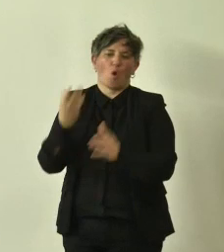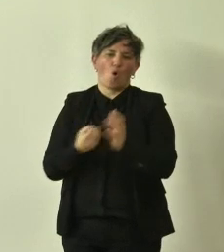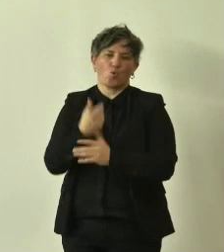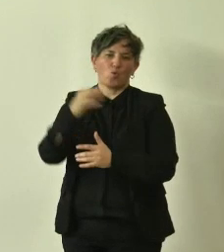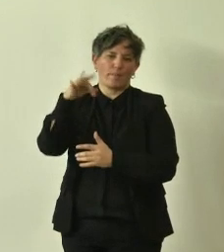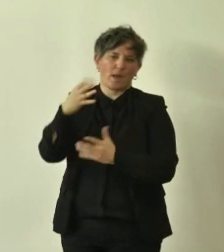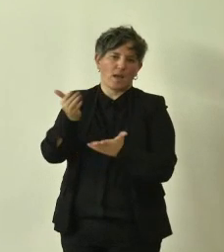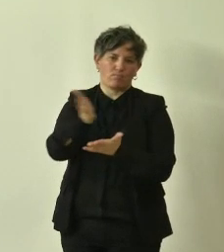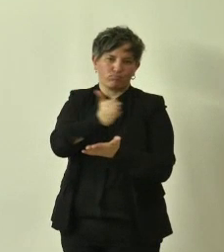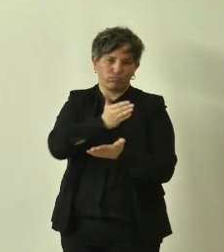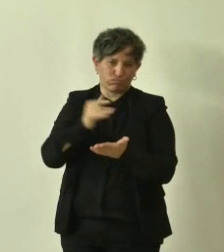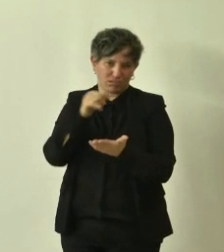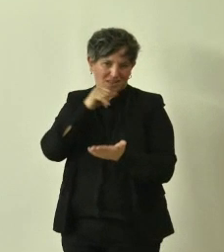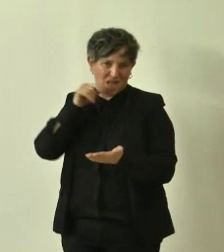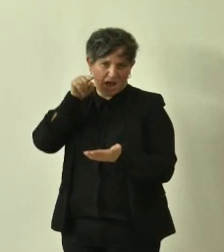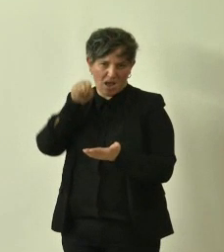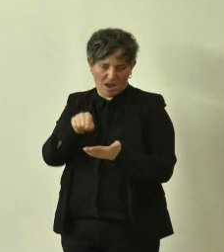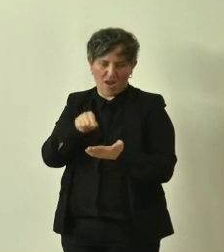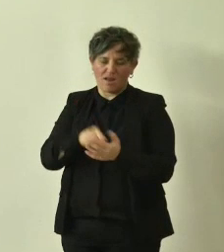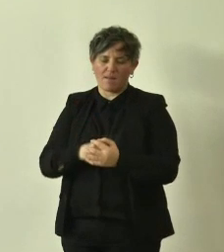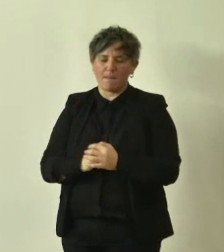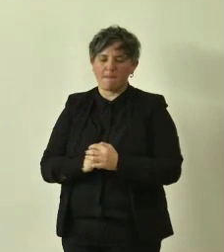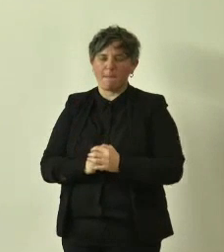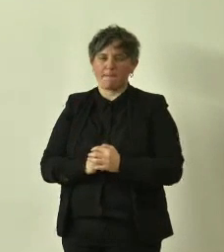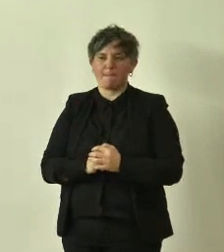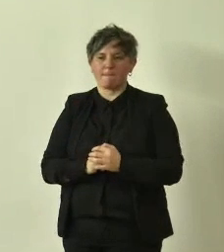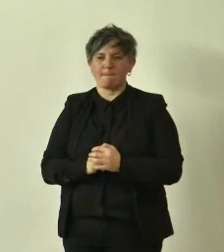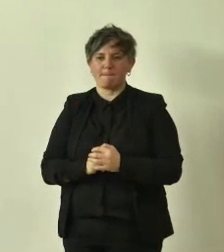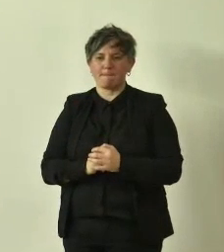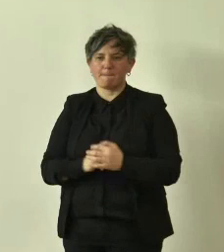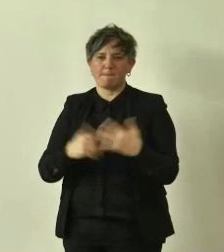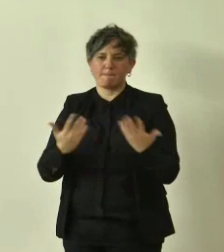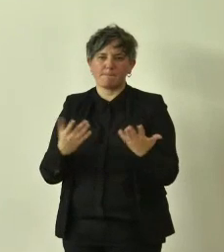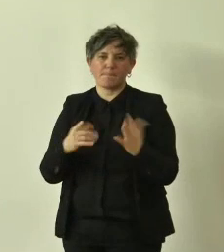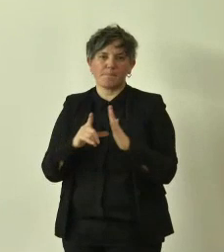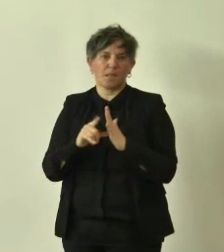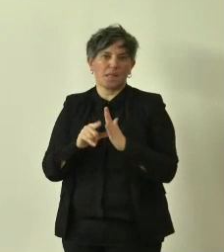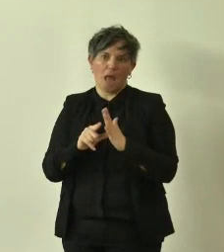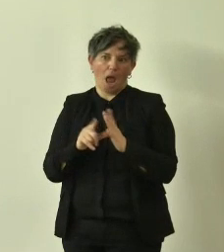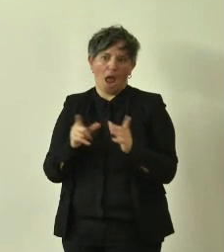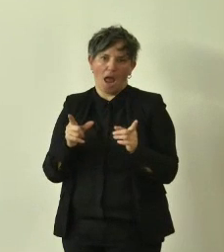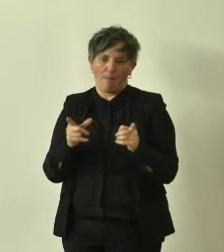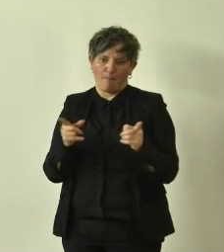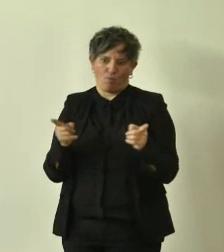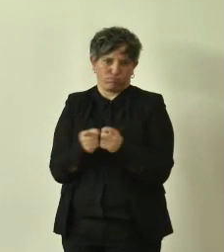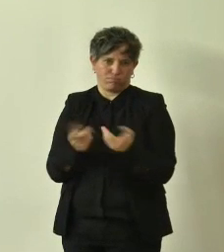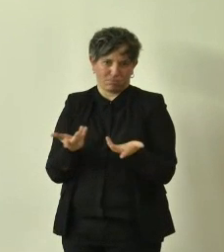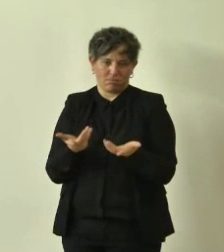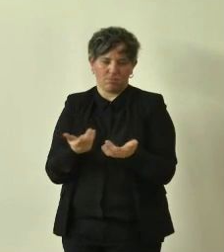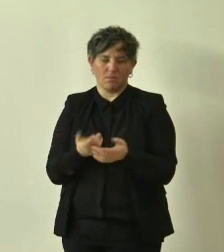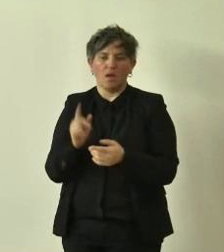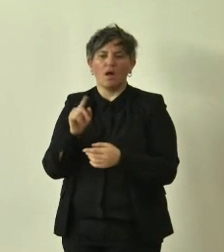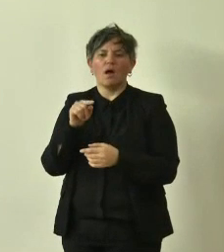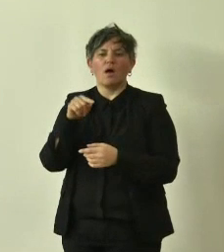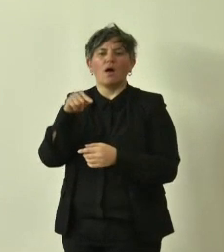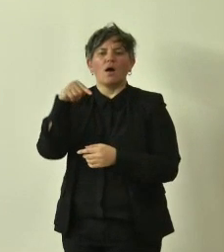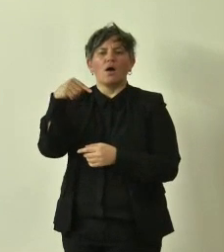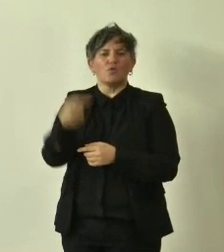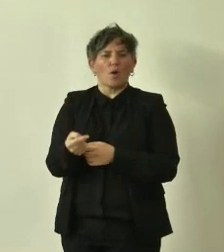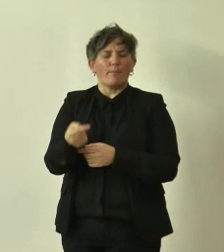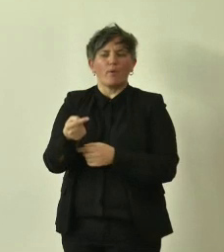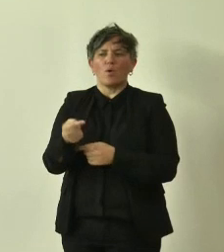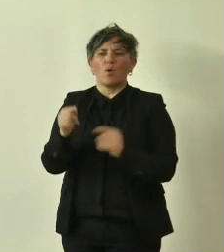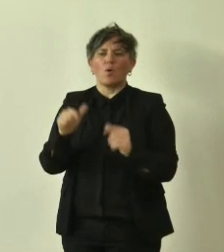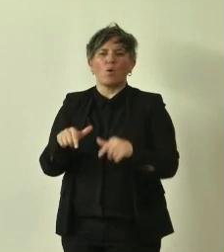e insomma in un arco di tempo abbastanza limitato poi quando cominciano a non essere